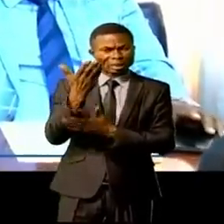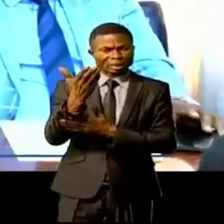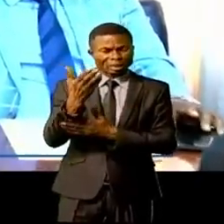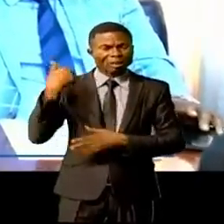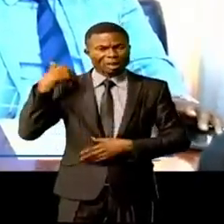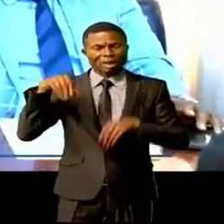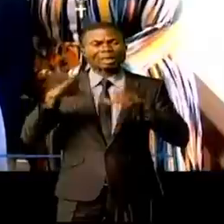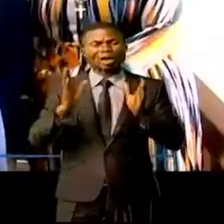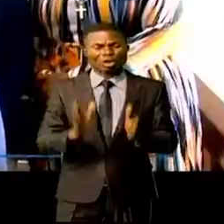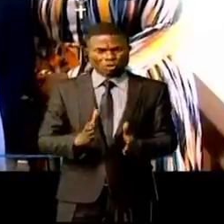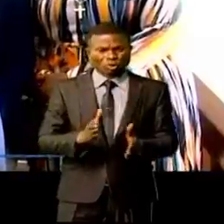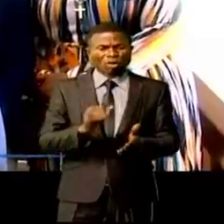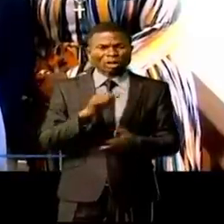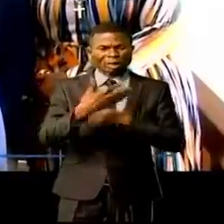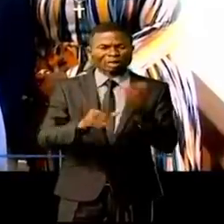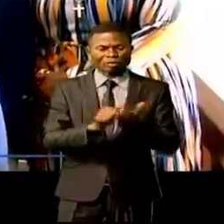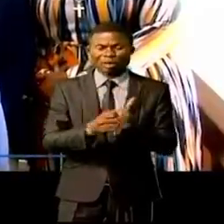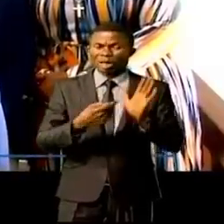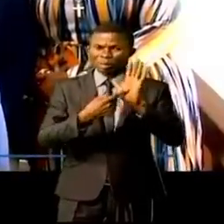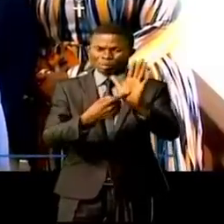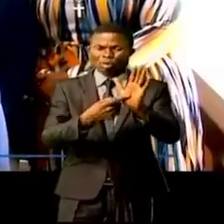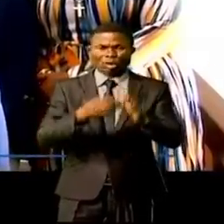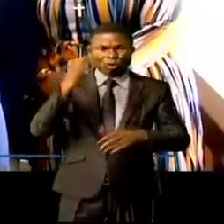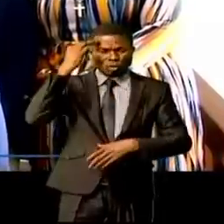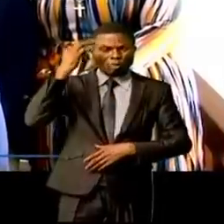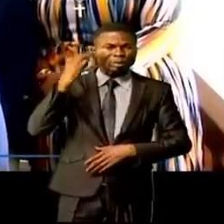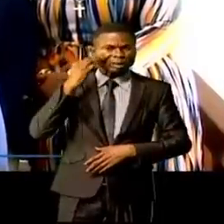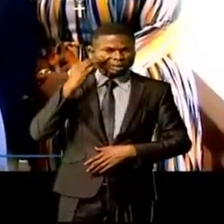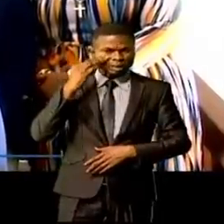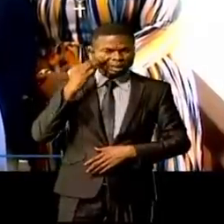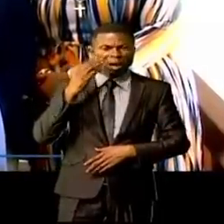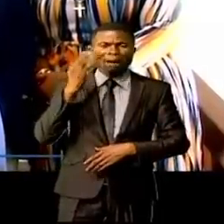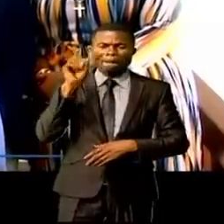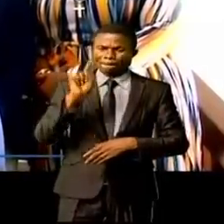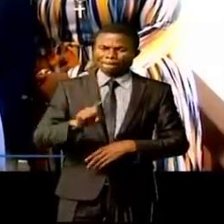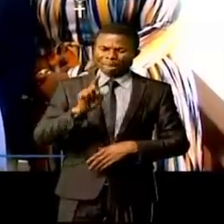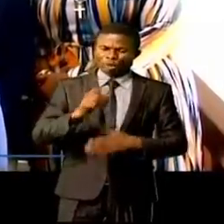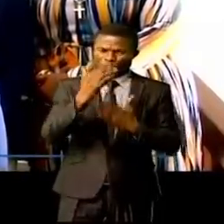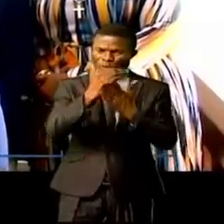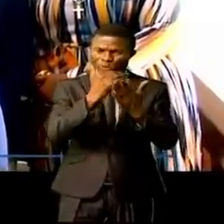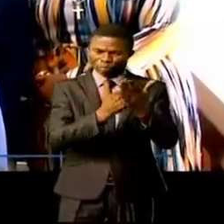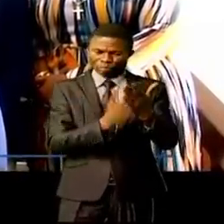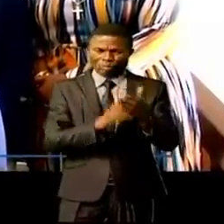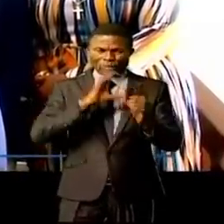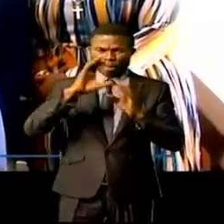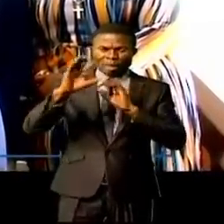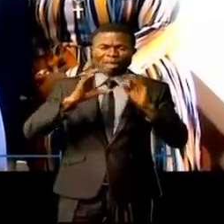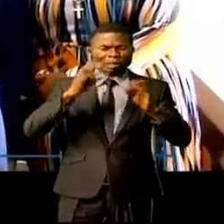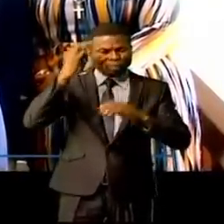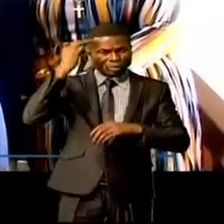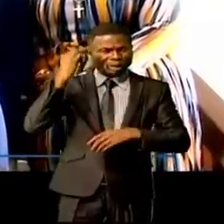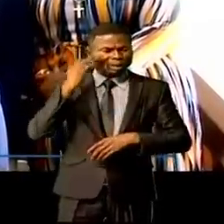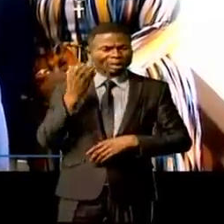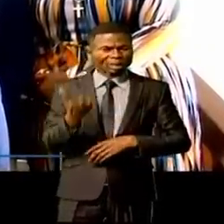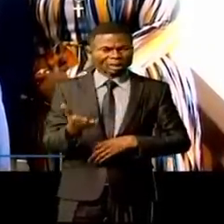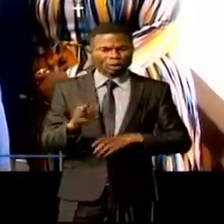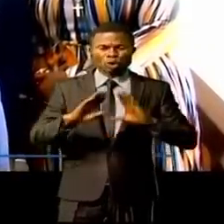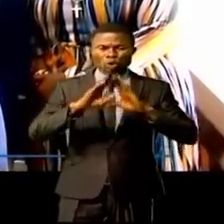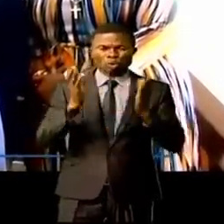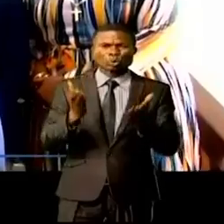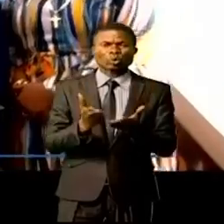congolais. Nous avons présenté notre état de besoin au ministre de la Communication et Média. Tout